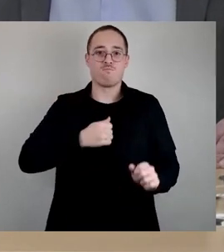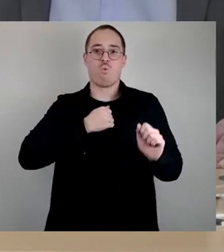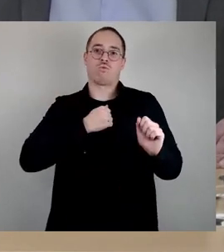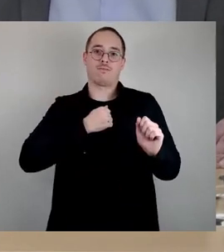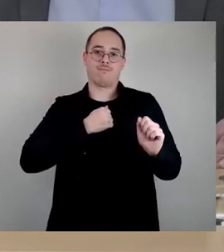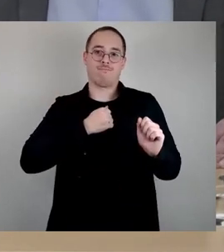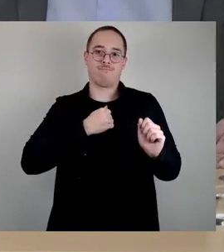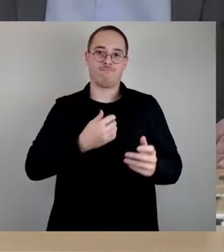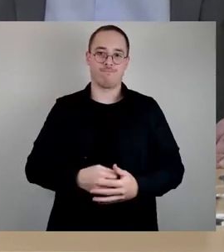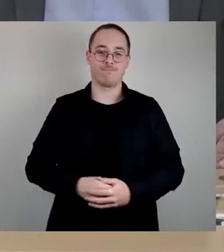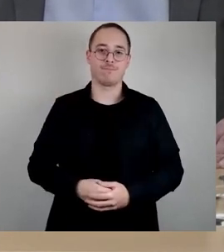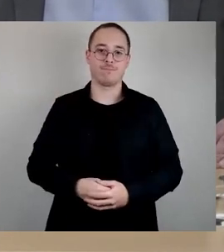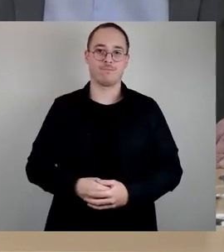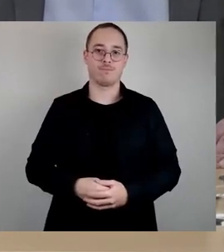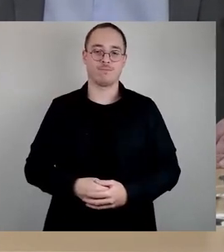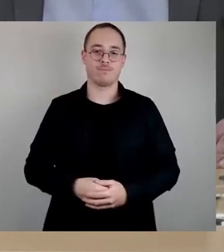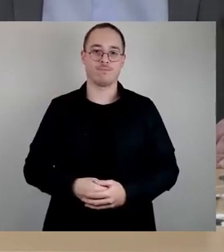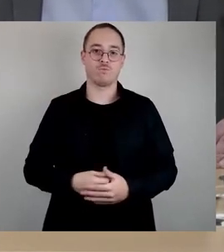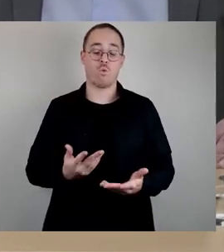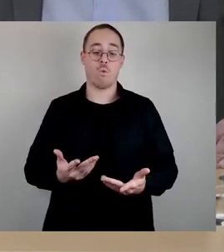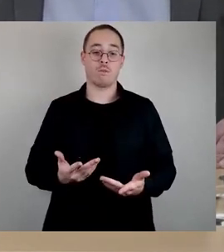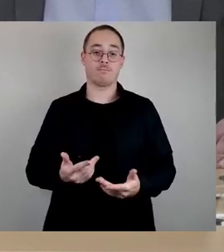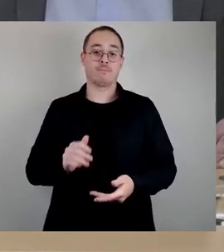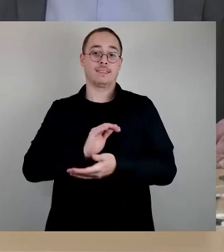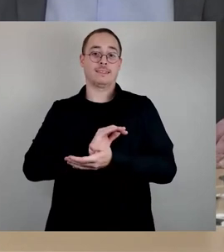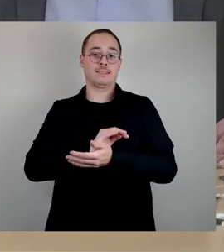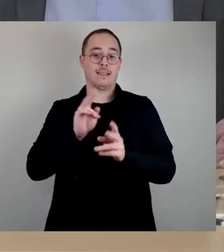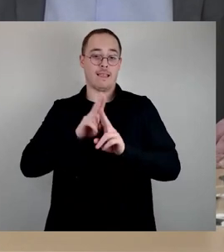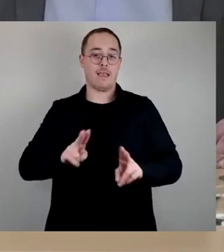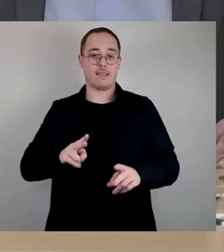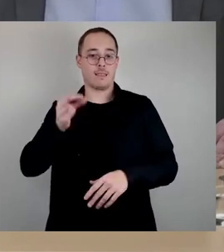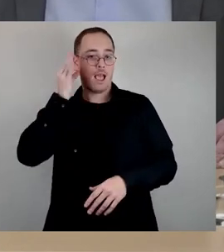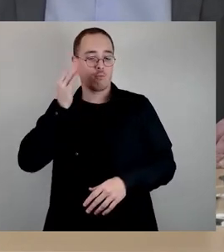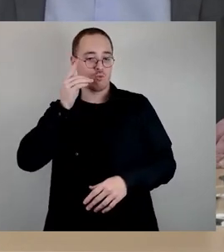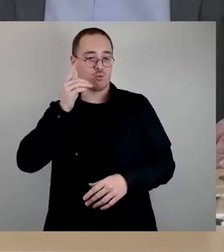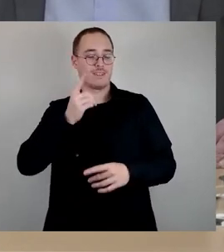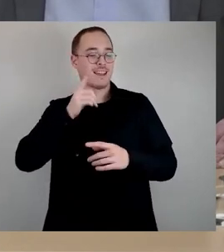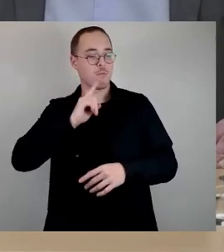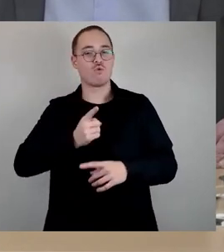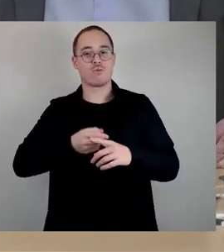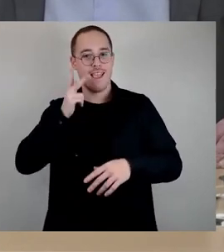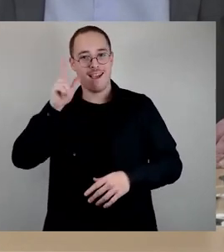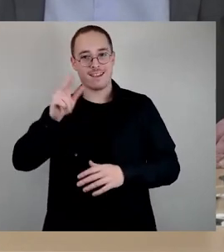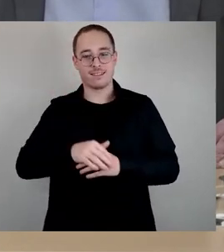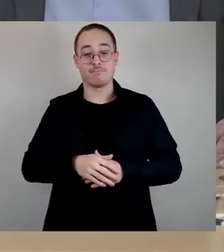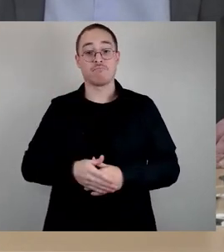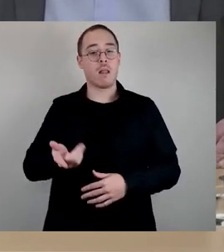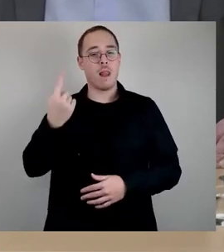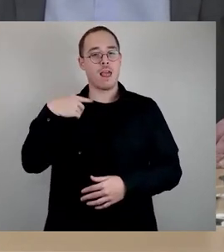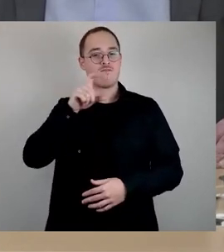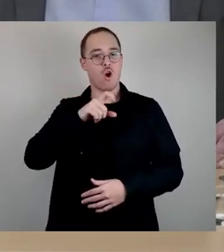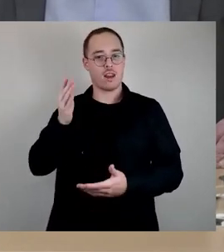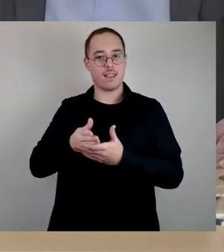Meine sehr geehrten Damen und Herren, nicht zuletzt die friedliche Großdemonstration am vergangenen Wochenende hat gezeigt,